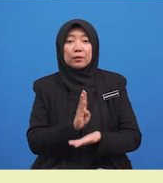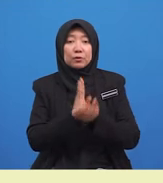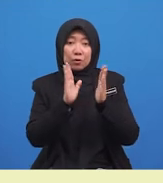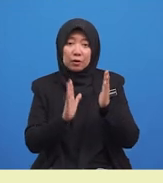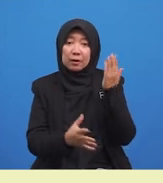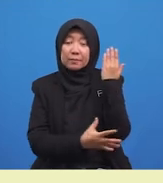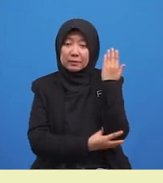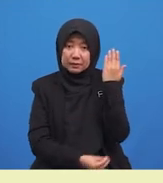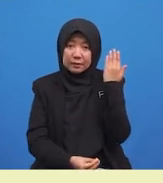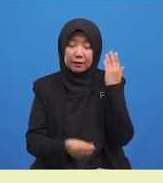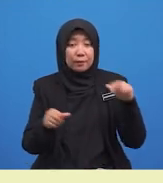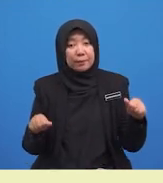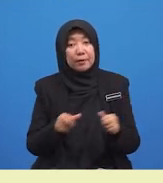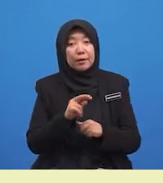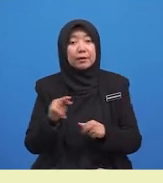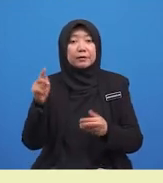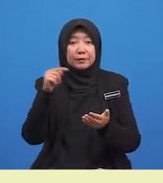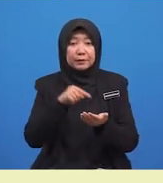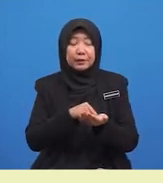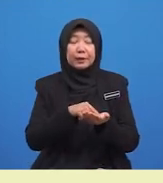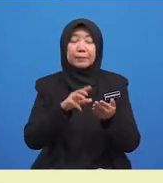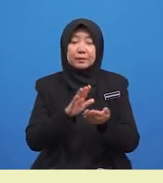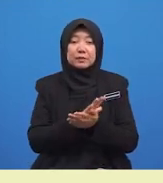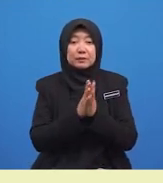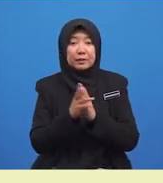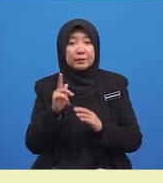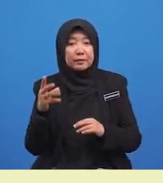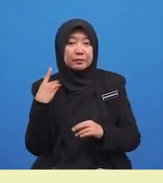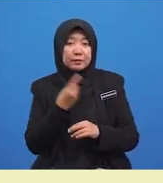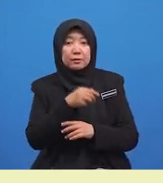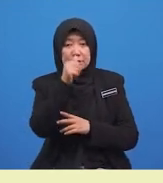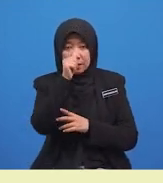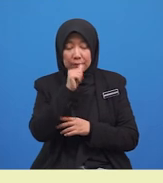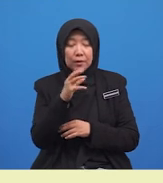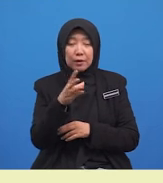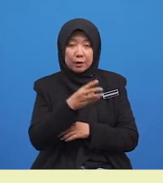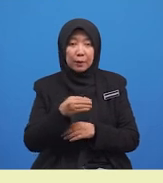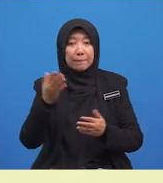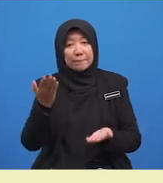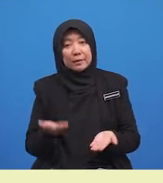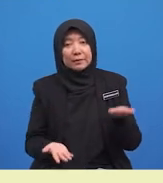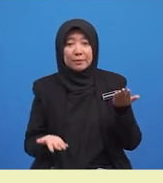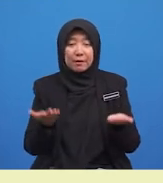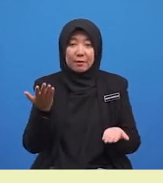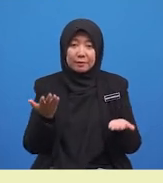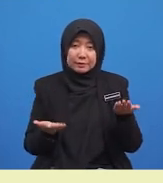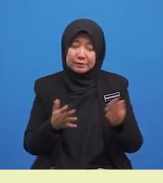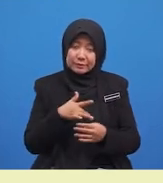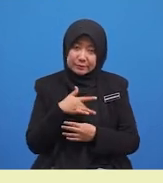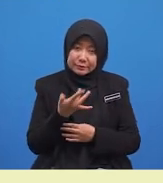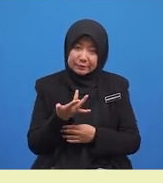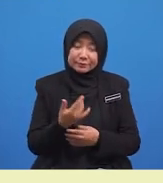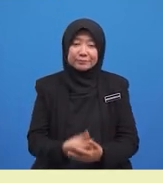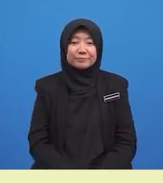miskin. Amalan ini menjadikan kita sabar dan bertimbang rasa. Cikgu